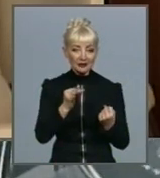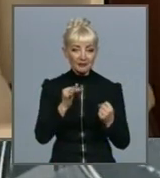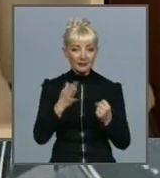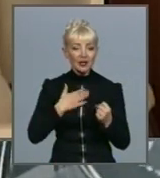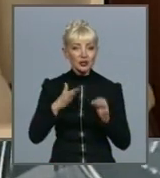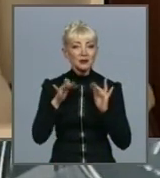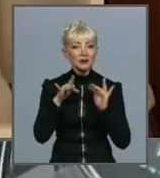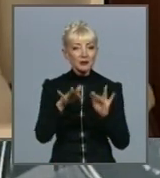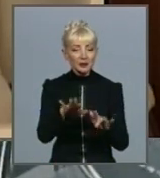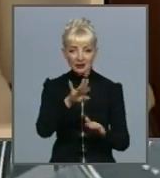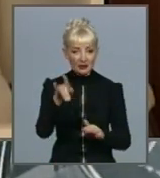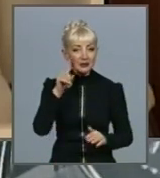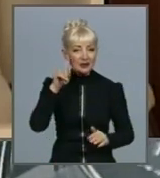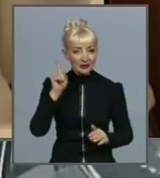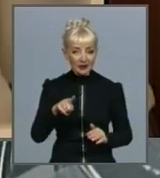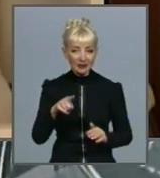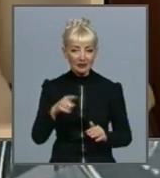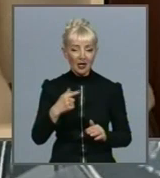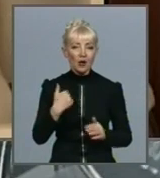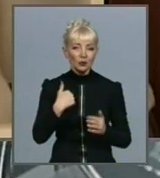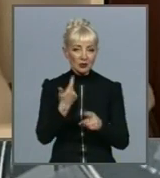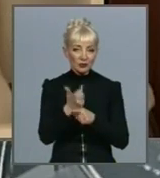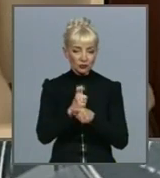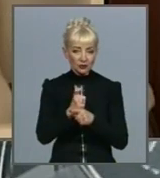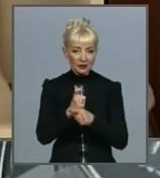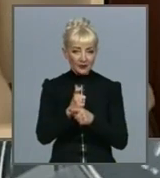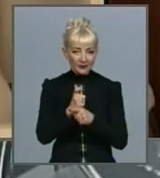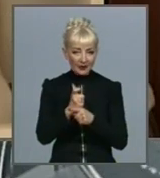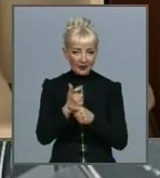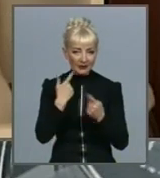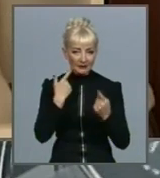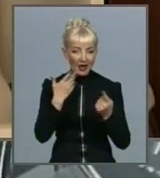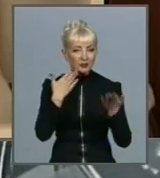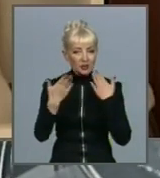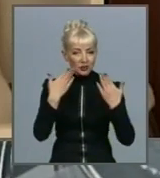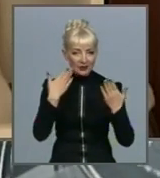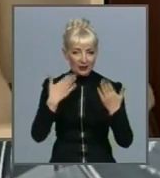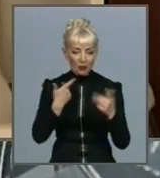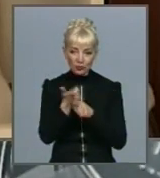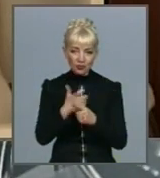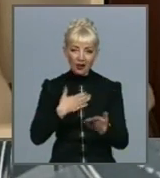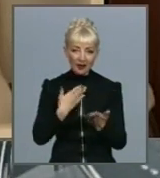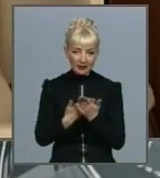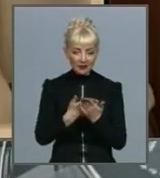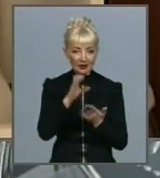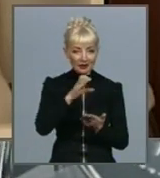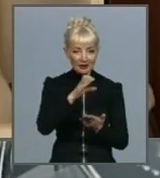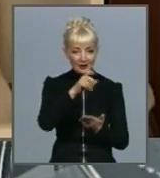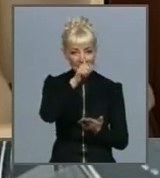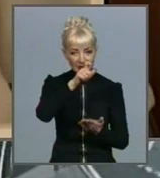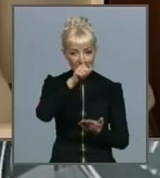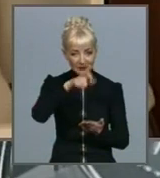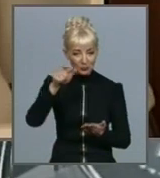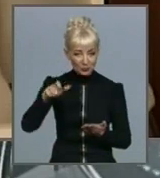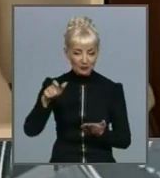активну інформаційну комунікацію з мешканцями не тільки Харкова України. Подивилося більше 10